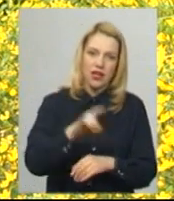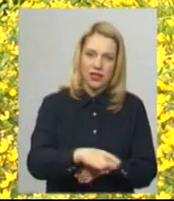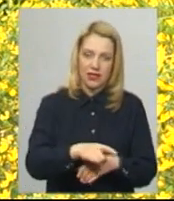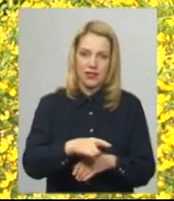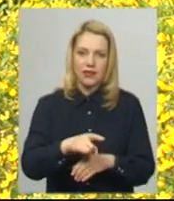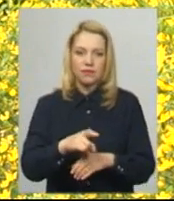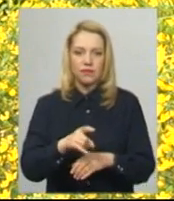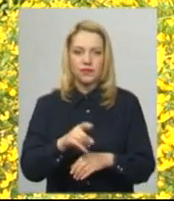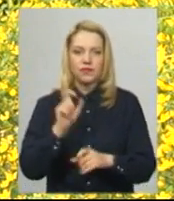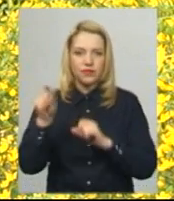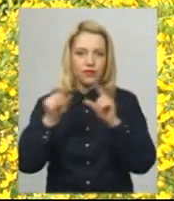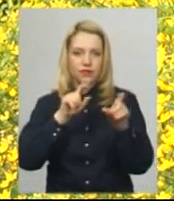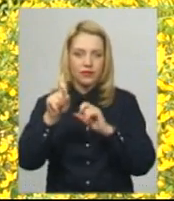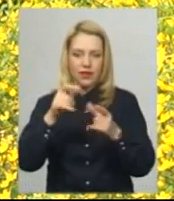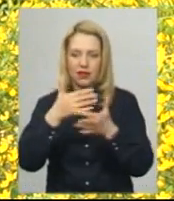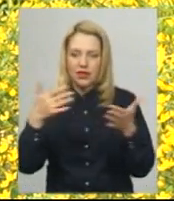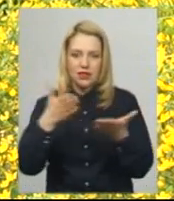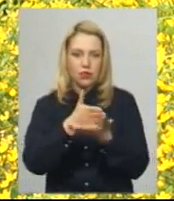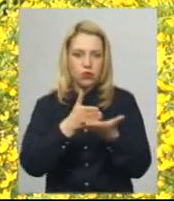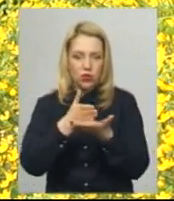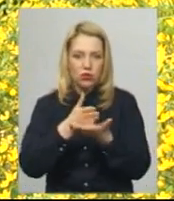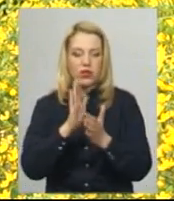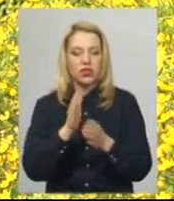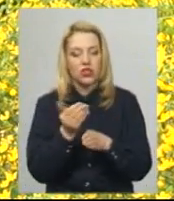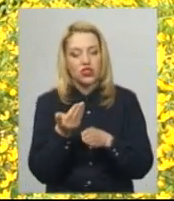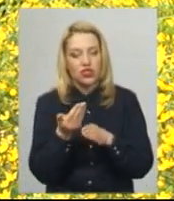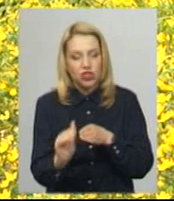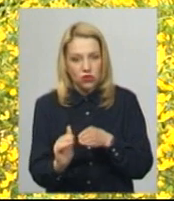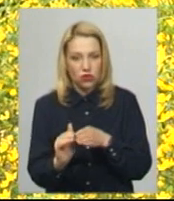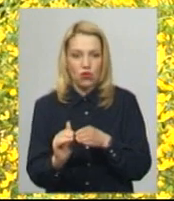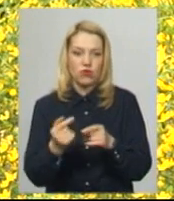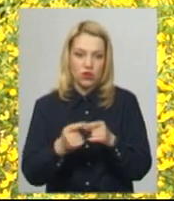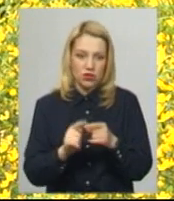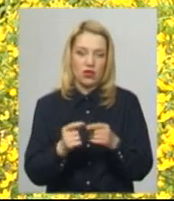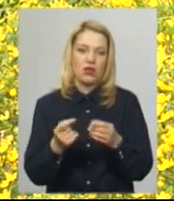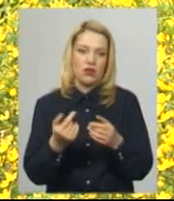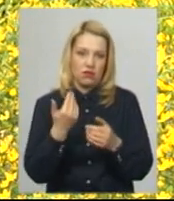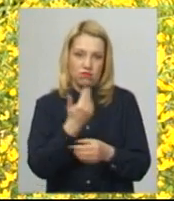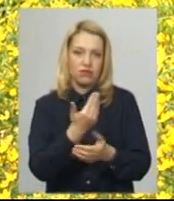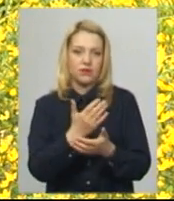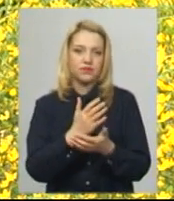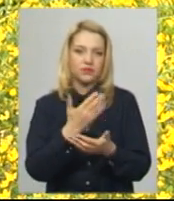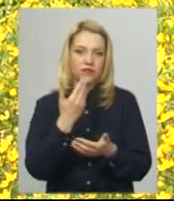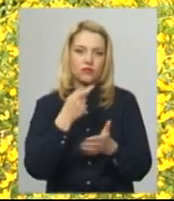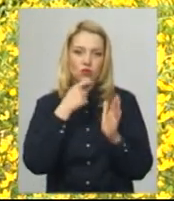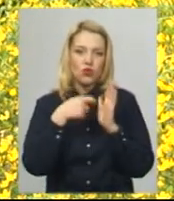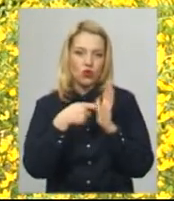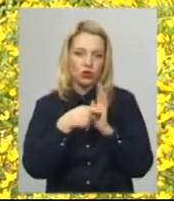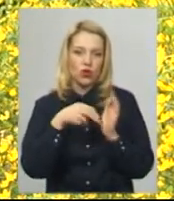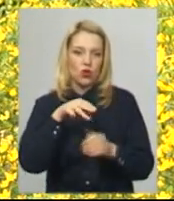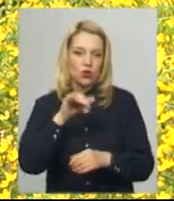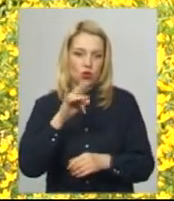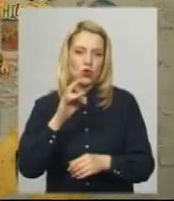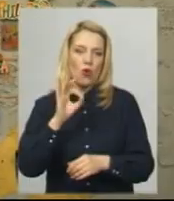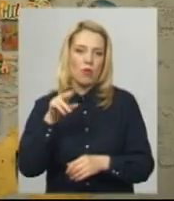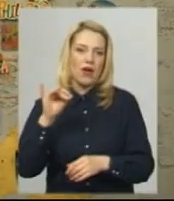інші послуги. І лише частково це безпосередньо послуги туроператора або турагента. Адвокатка додає,